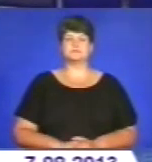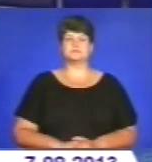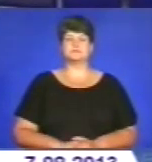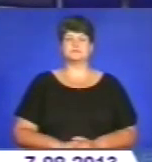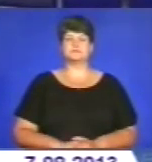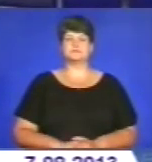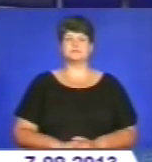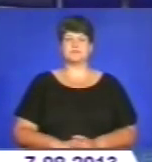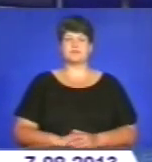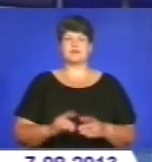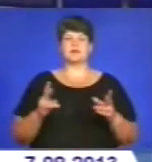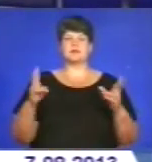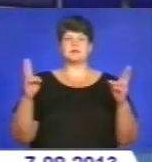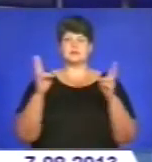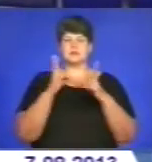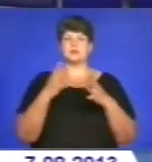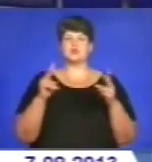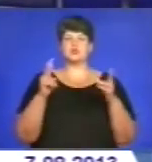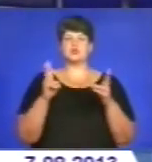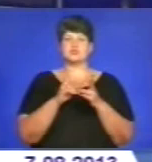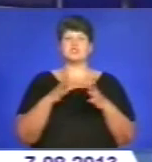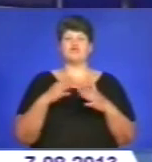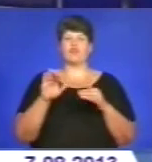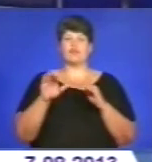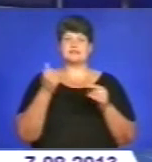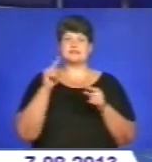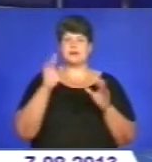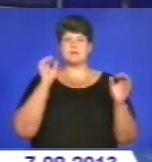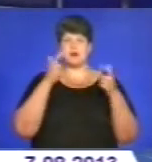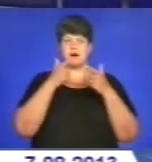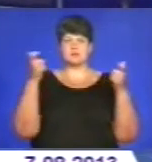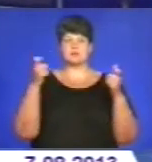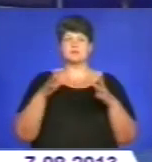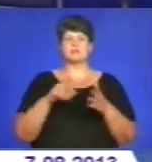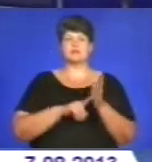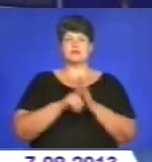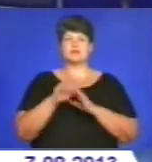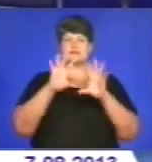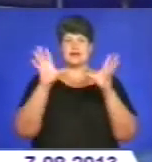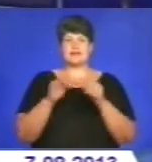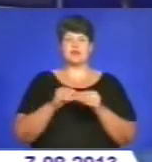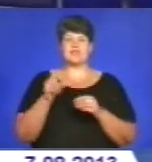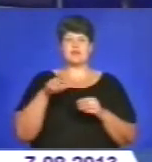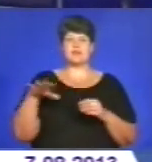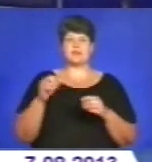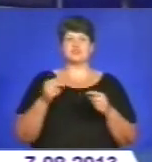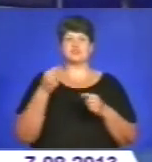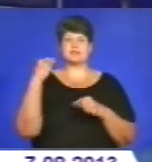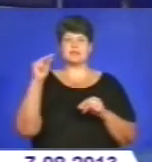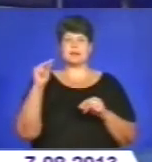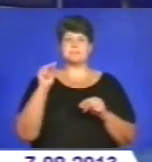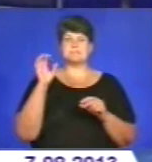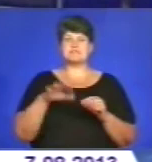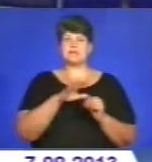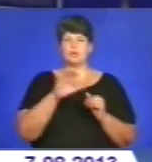Злети на зустріч виклику? Саме під таким гаслом в Україні стартує загальноєвропейський чемпіонат з баскетболу серед юнаків.